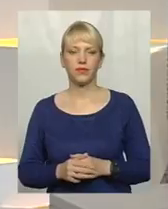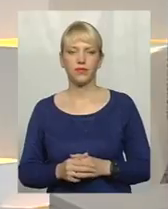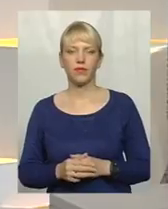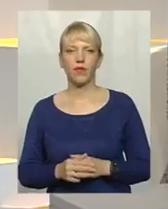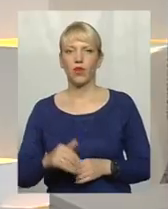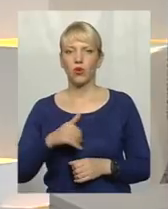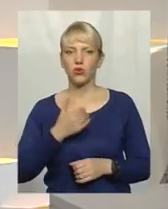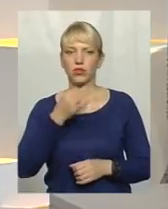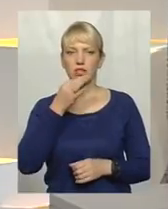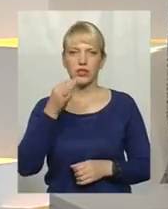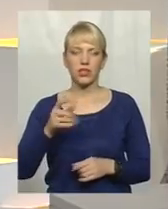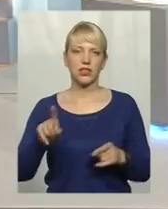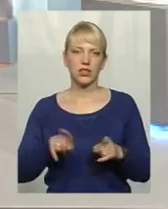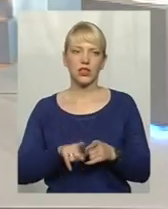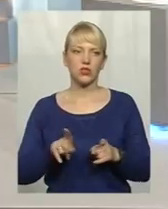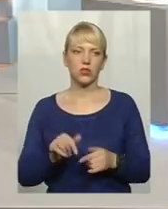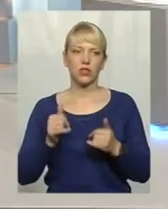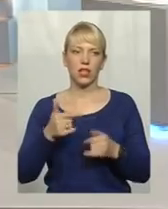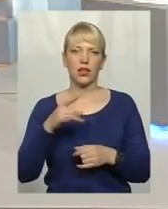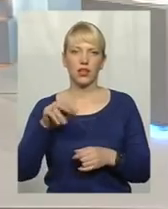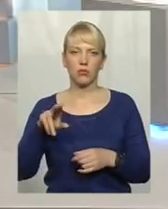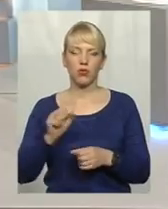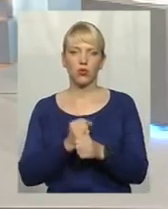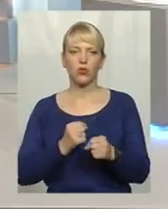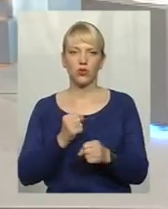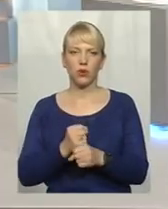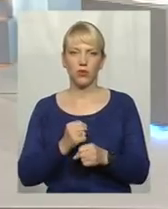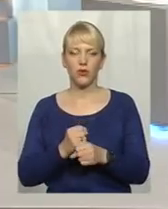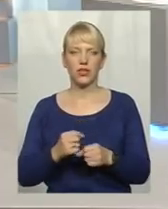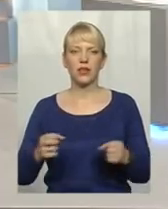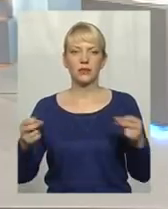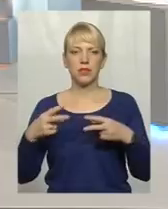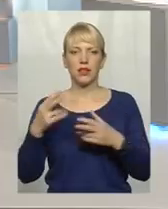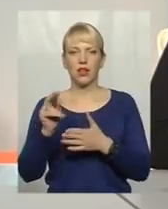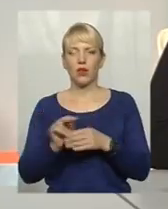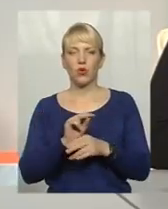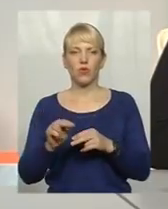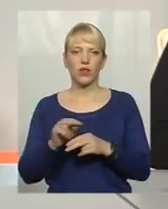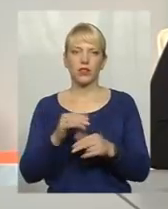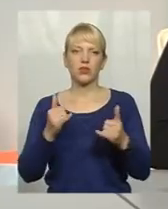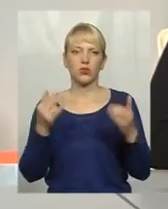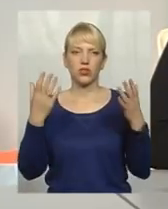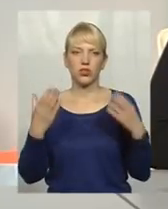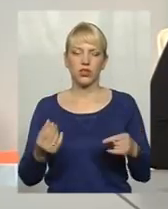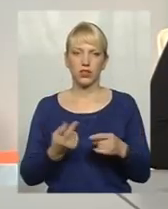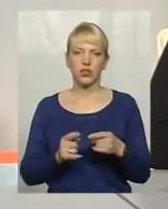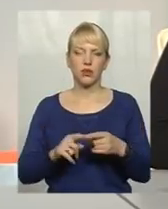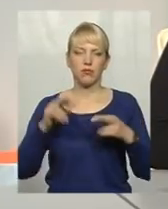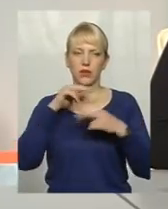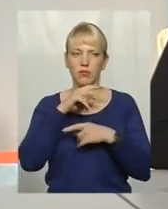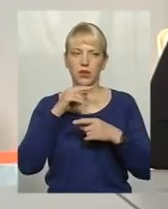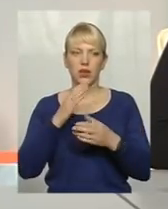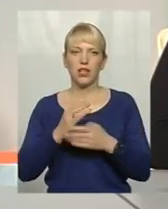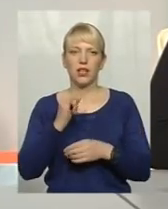Хочеться сказати так, що для грипу розроблене етіологічне лікування, і на сьогоднішній день цими препаратами є